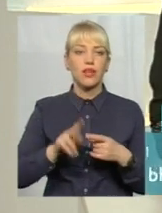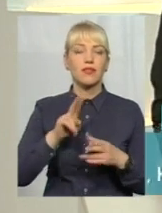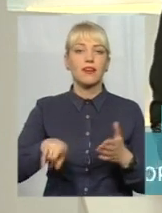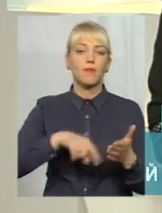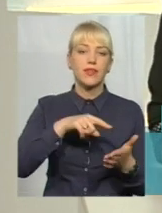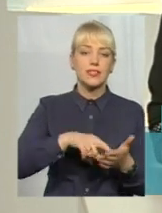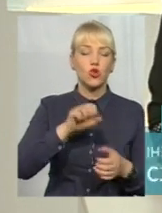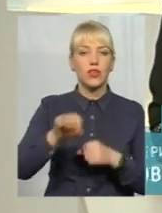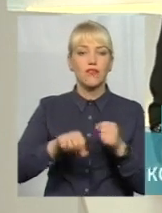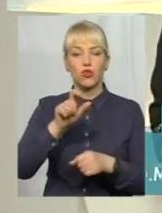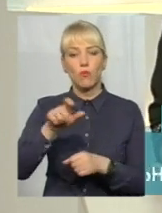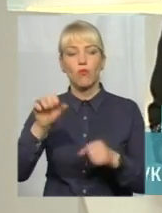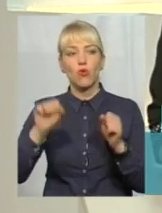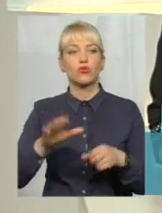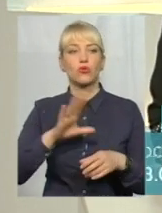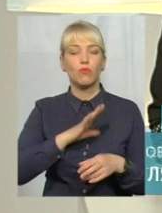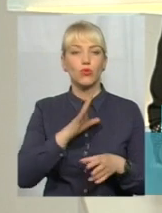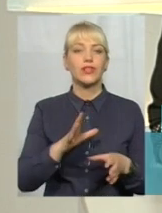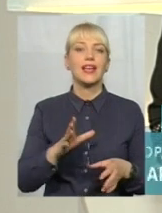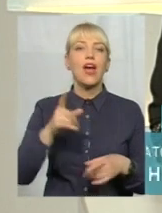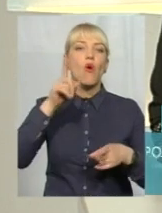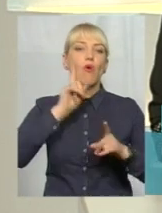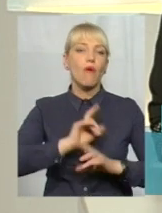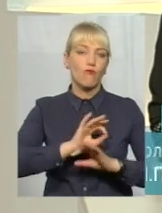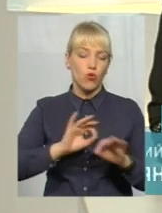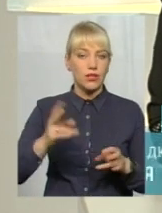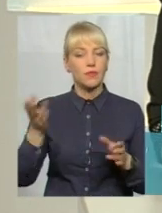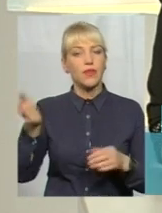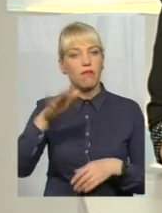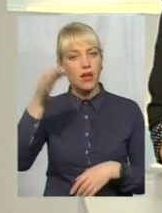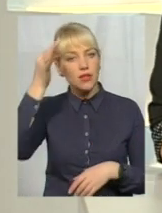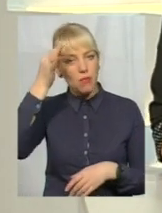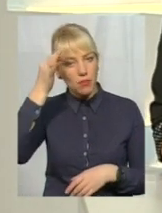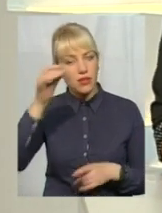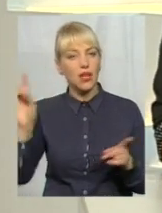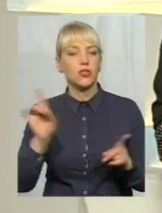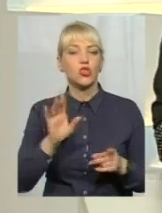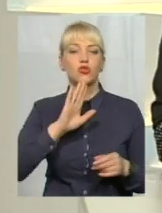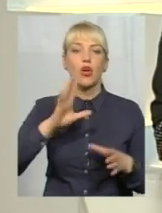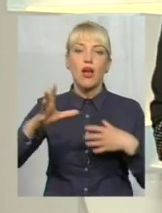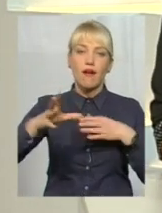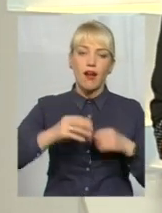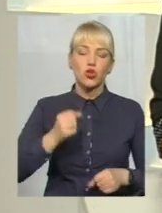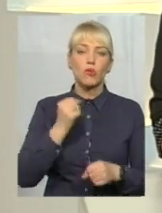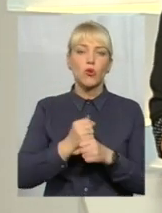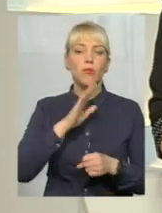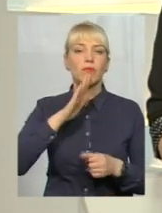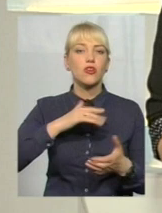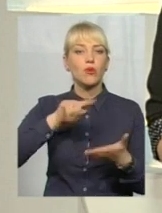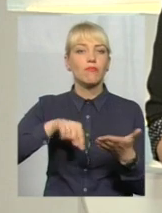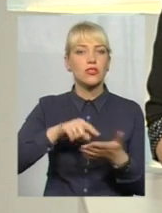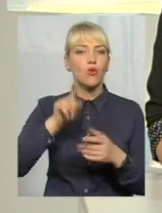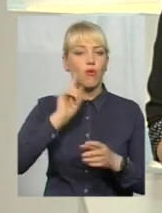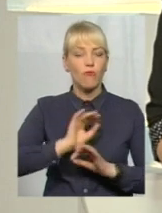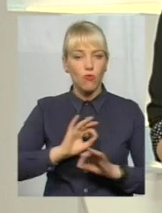велосипедисти можуть бути взаємокомфортними. Давайте пам'ятати, що ми разом робимо наше місто комфортним. І я нагадую, що ми